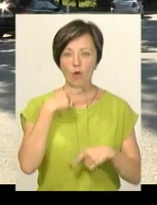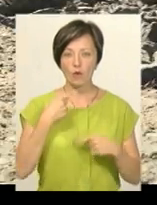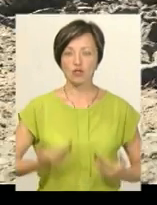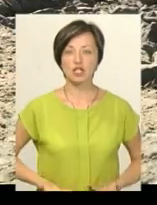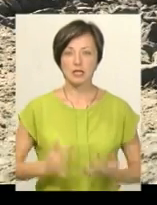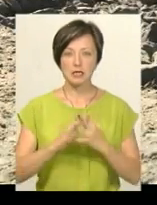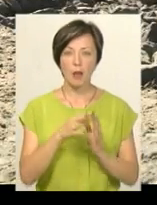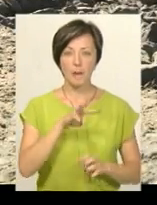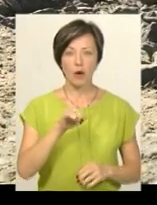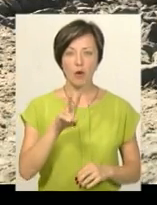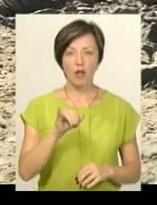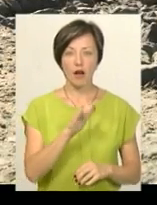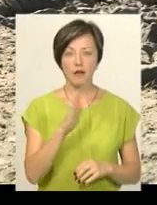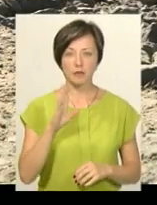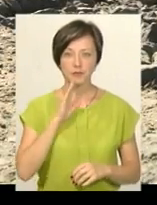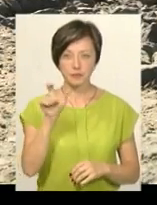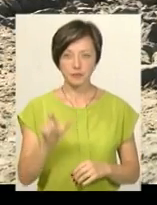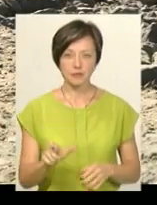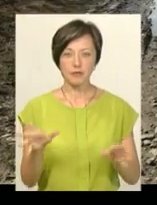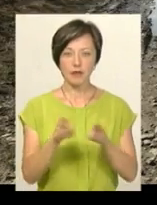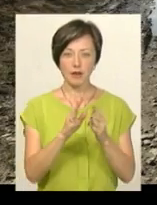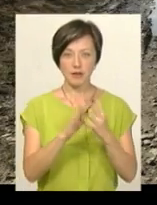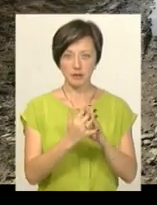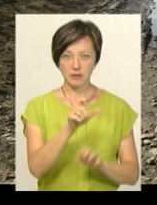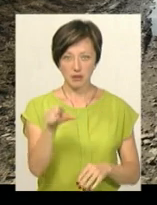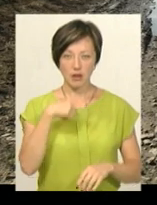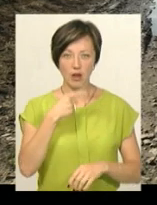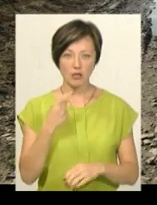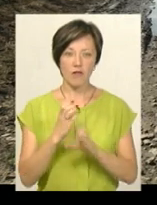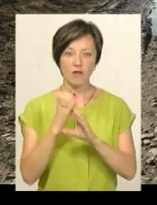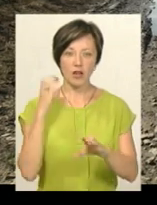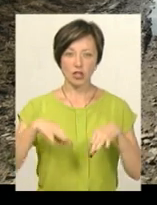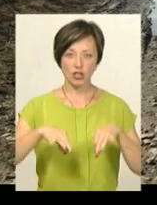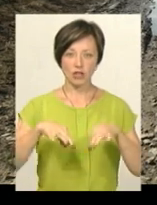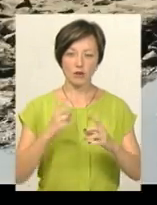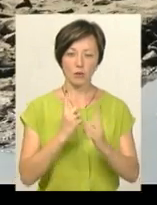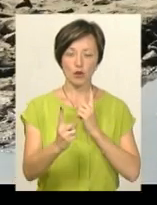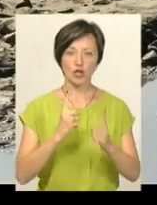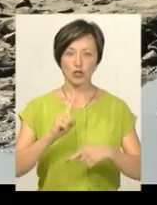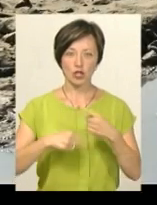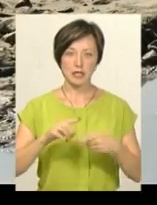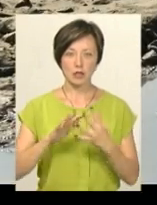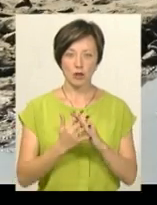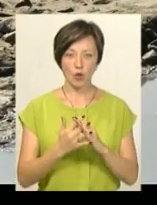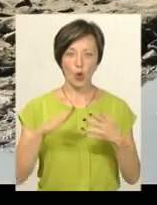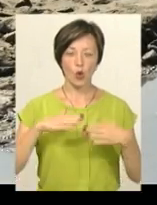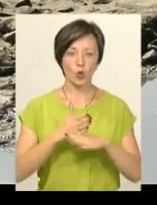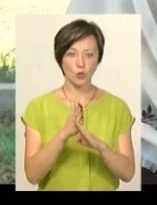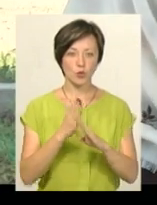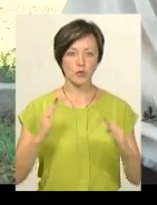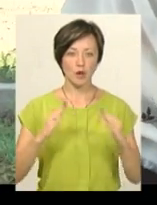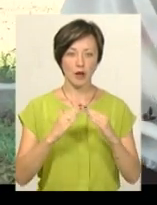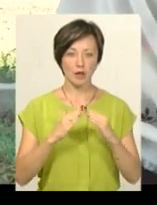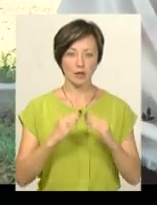жителька Миколаєва Світлана Карачинська. А її однослідчанка каже, від вантажівок, які проїжджають через населений пункт, у неї руйнується хата.